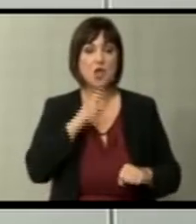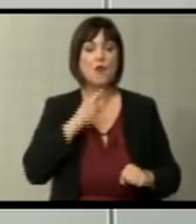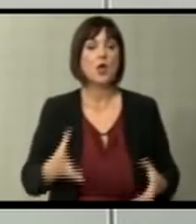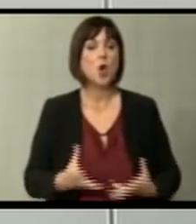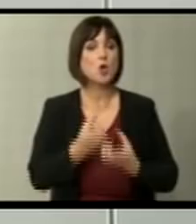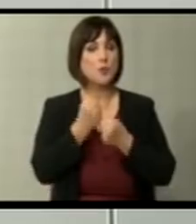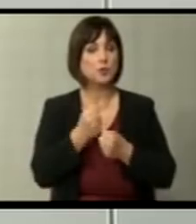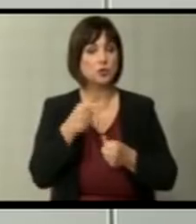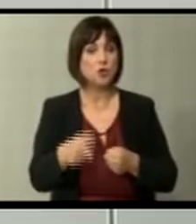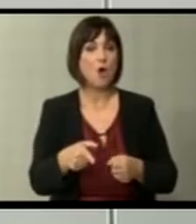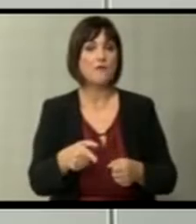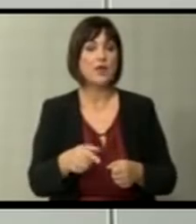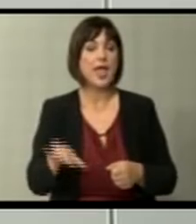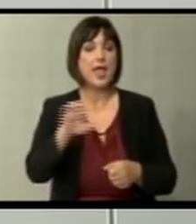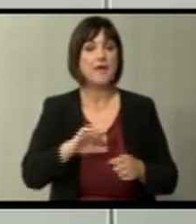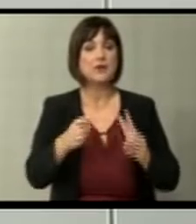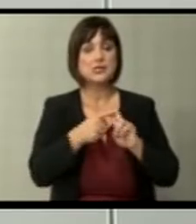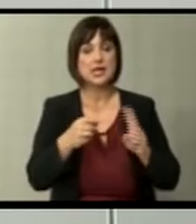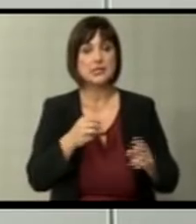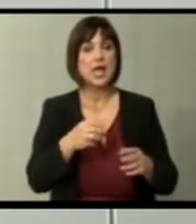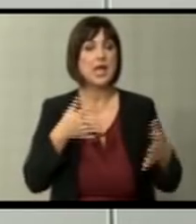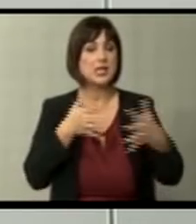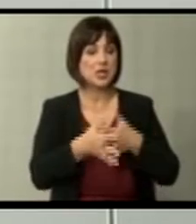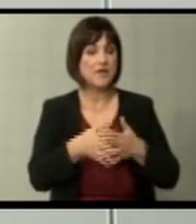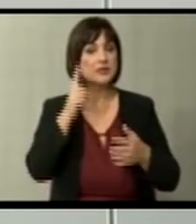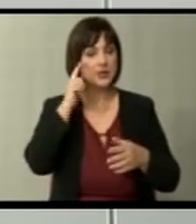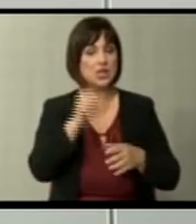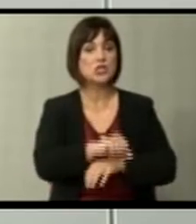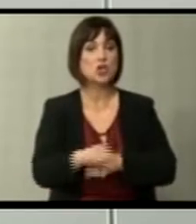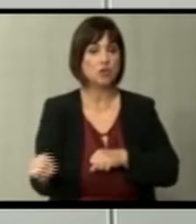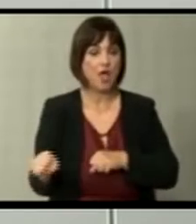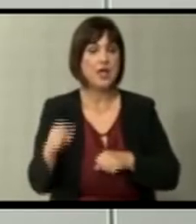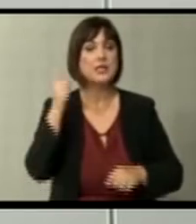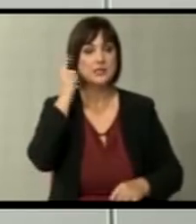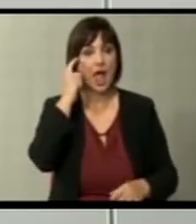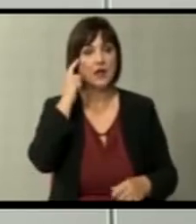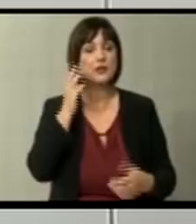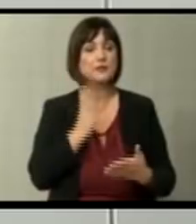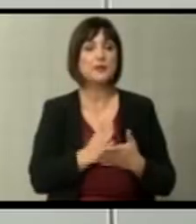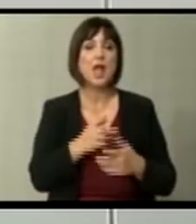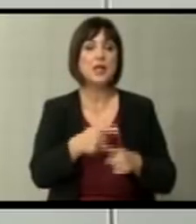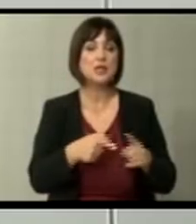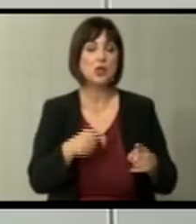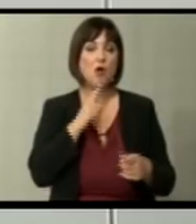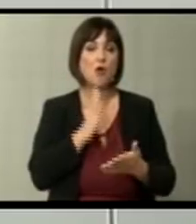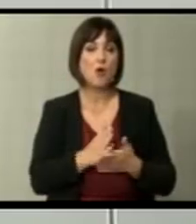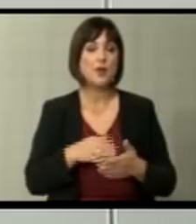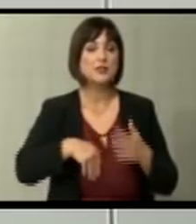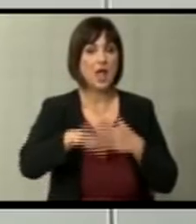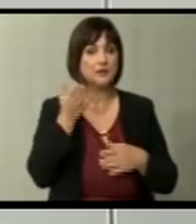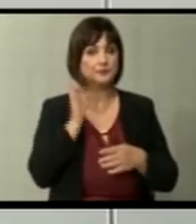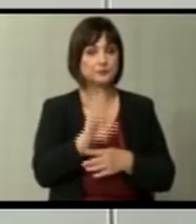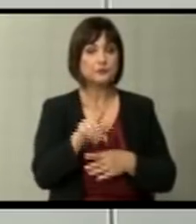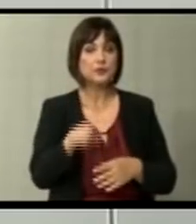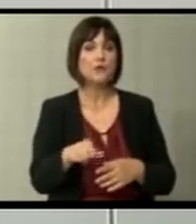поддржувахме овие евроатлантски интеграцији свести за жртвите. Свести беа, мислам дека и делот овие кои беа најекспонирани во